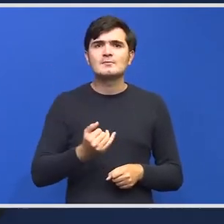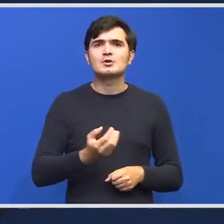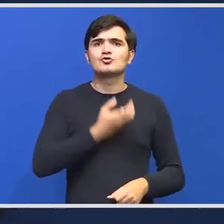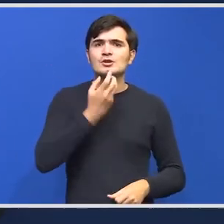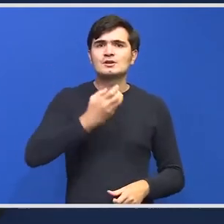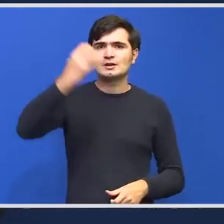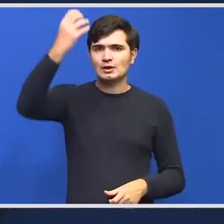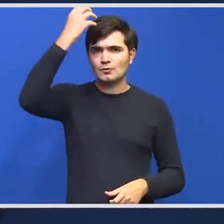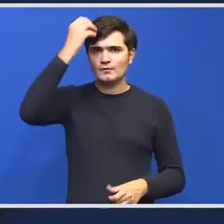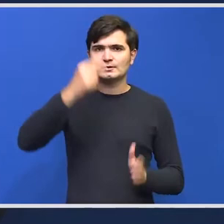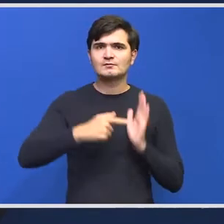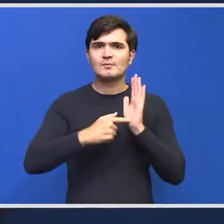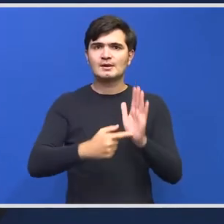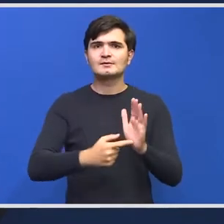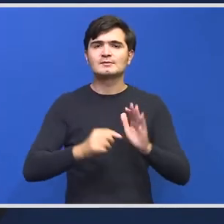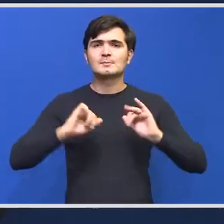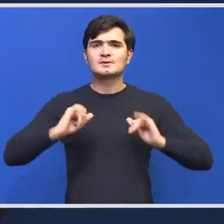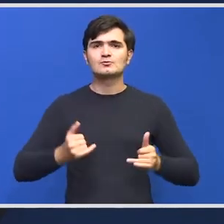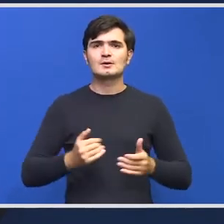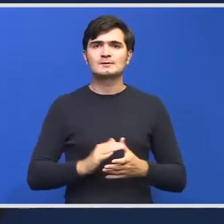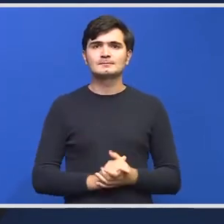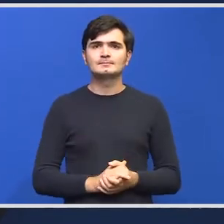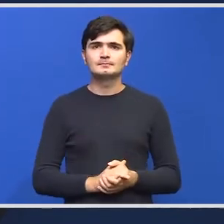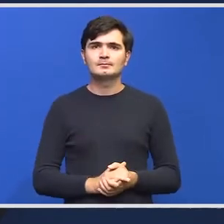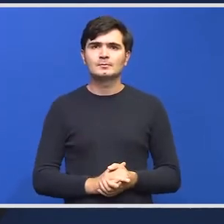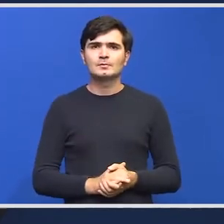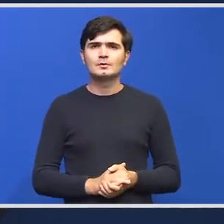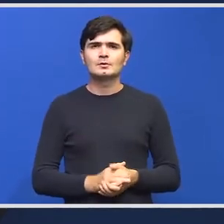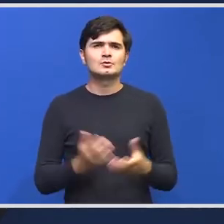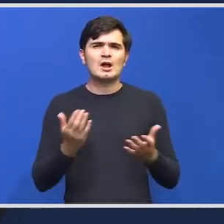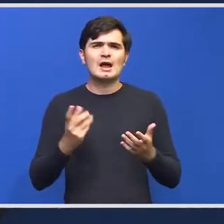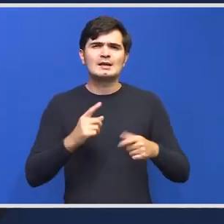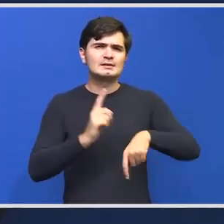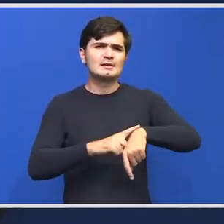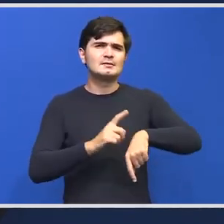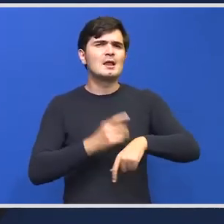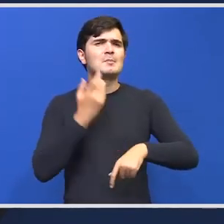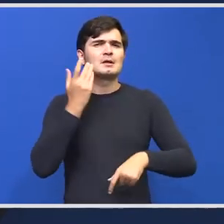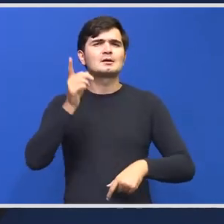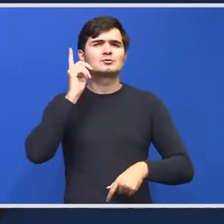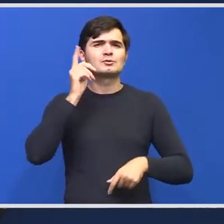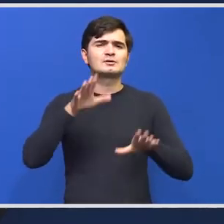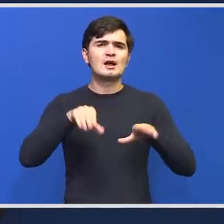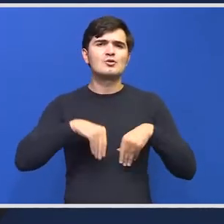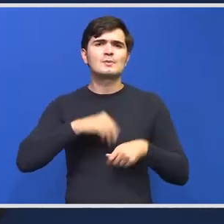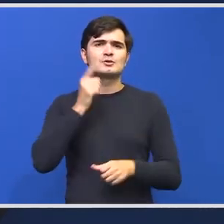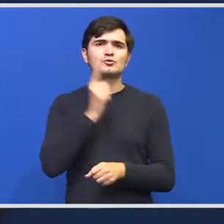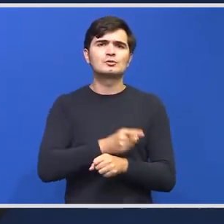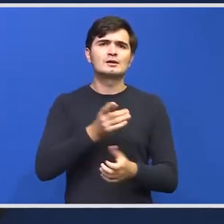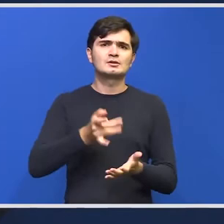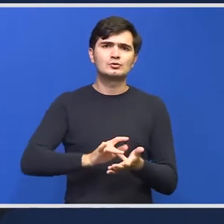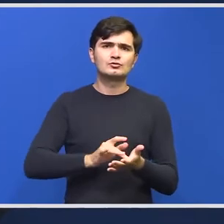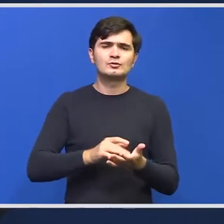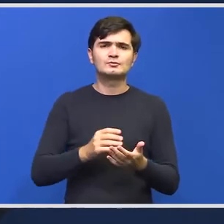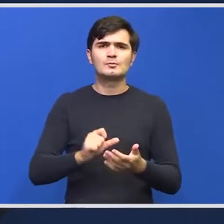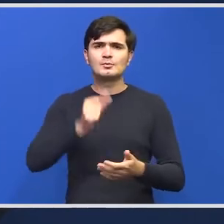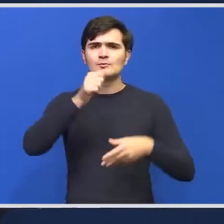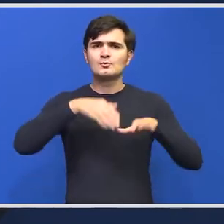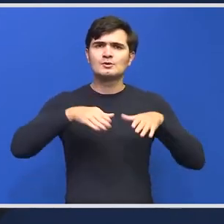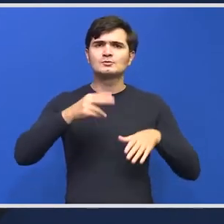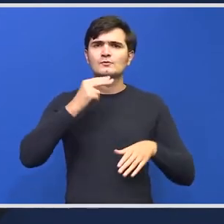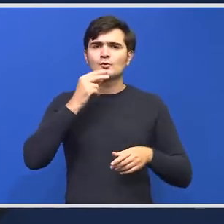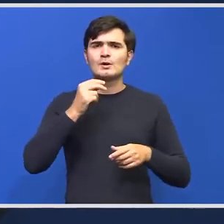guvern să prezentăm această situație. Ne puteți da un termen când va fi adoptată o ordonanță de urgență că premierul vorbea despre această ordonanță când va fi